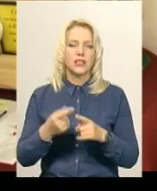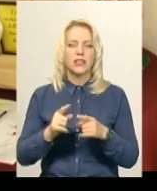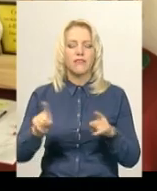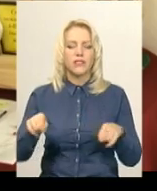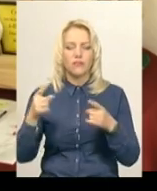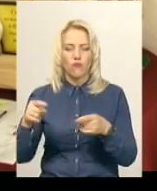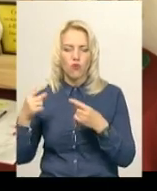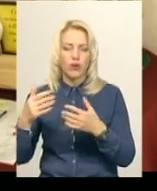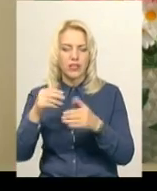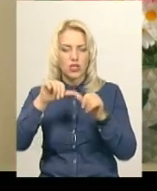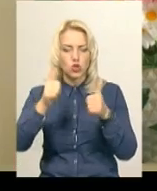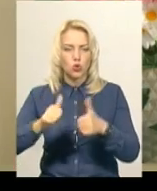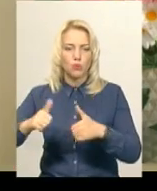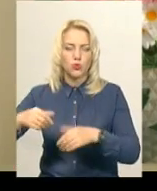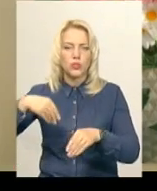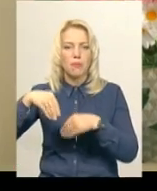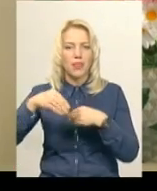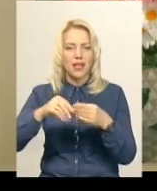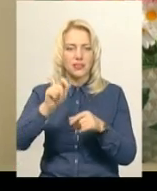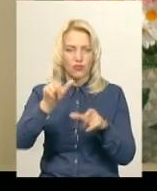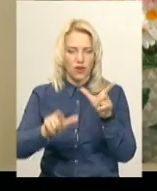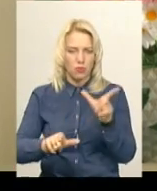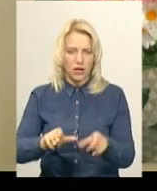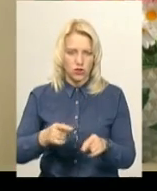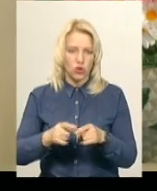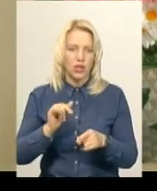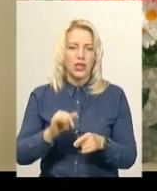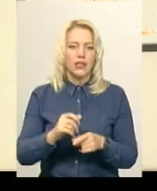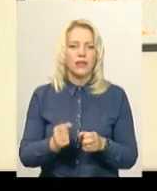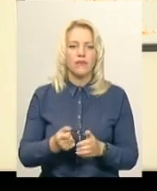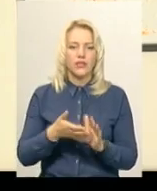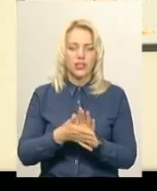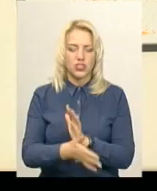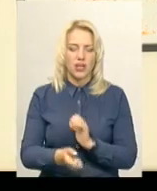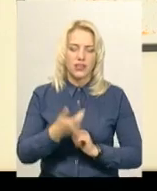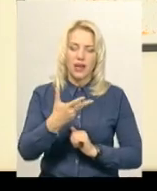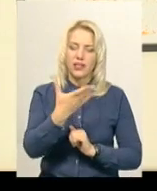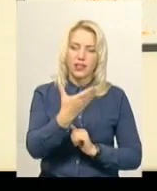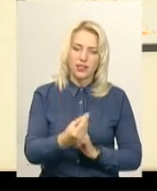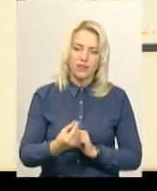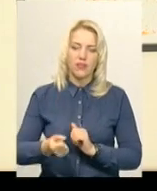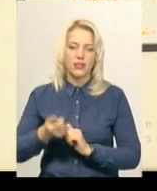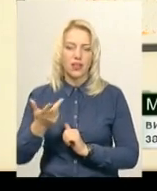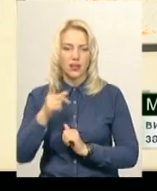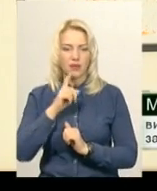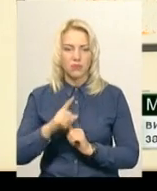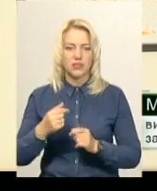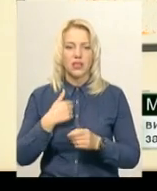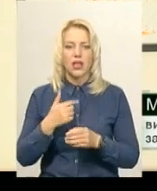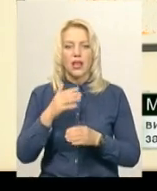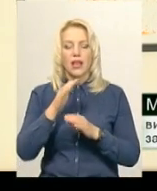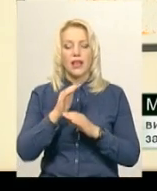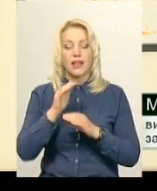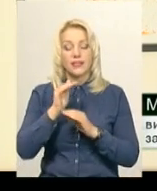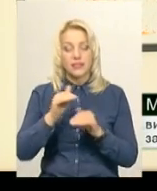виготовлення однієї роботи учні витрачають від декількох днів до декількох місяців. Діти визначаються з темою. Я їм допомагаю вибрати